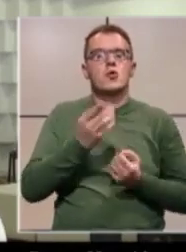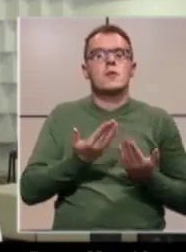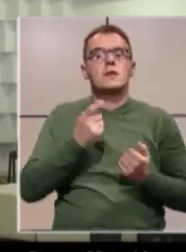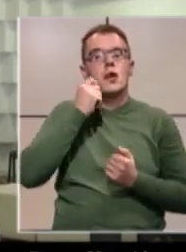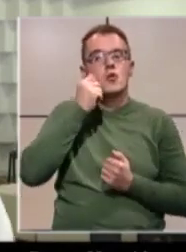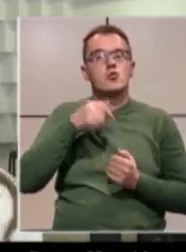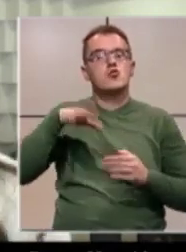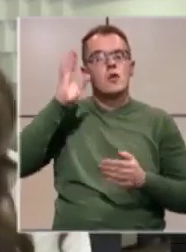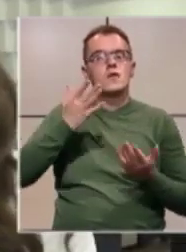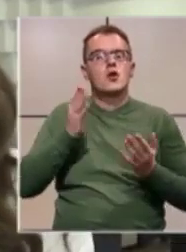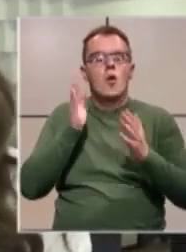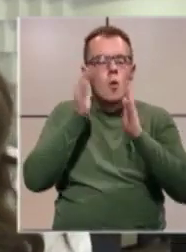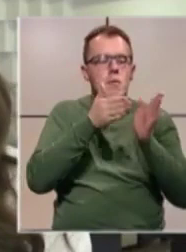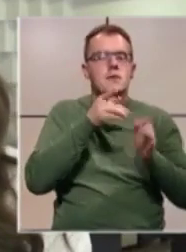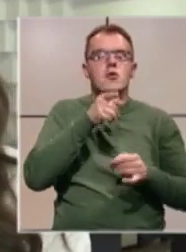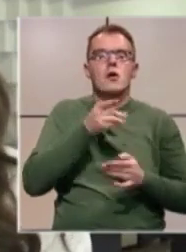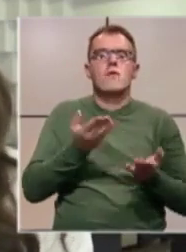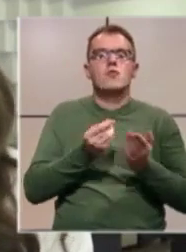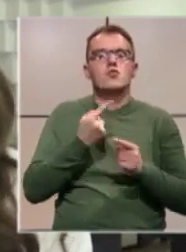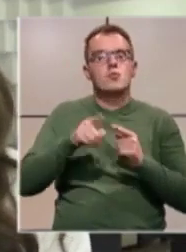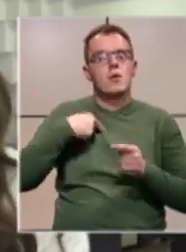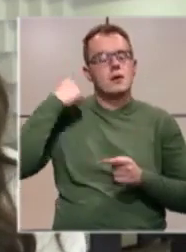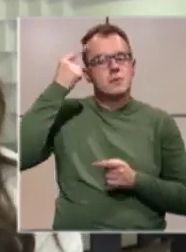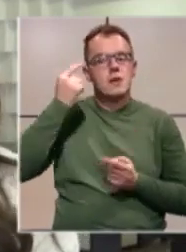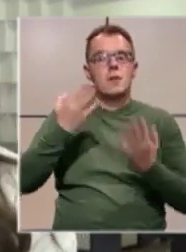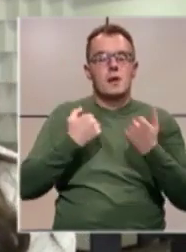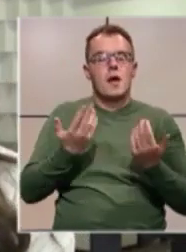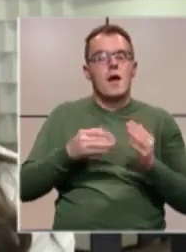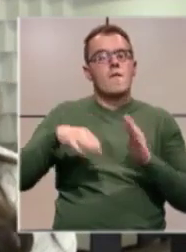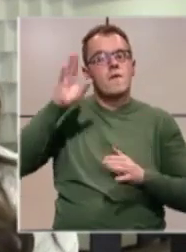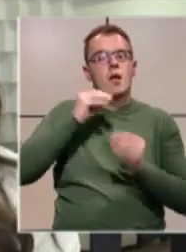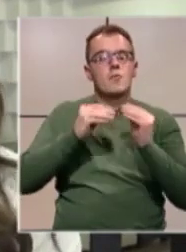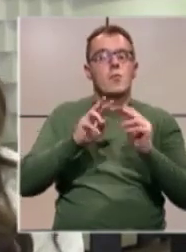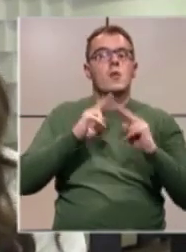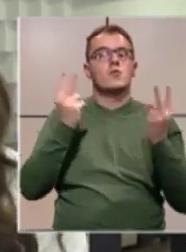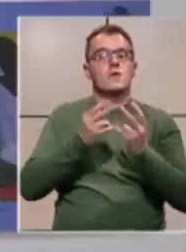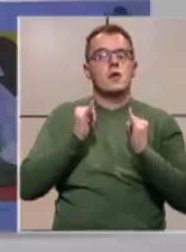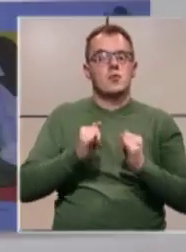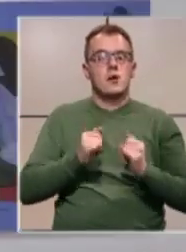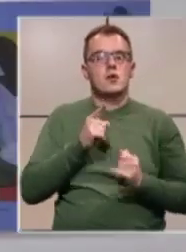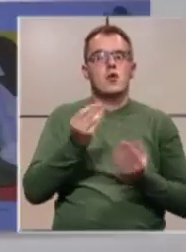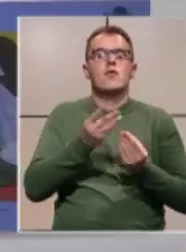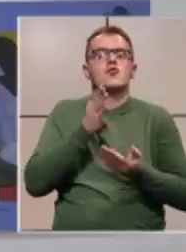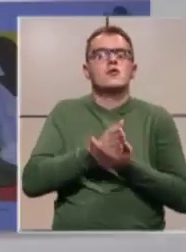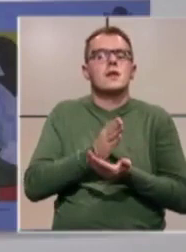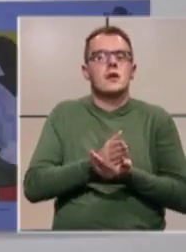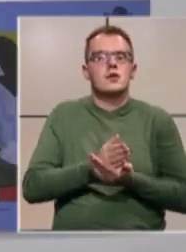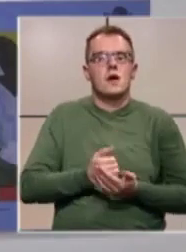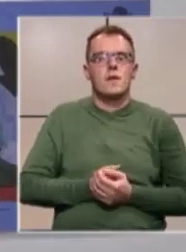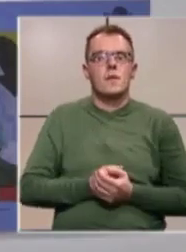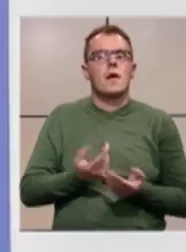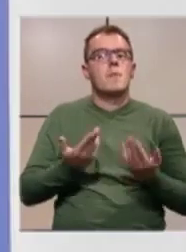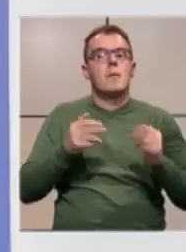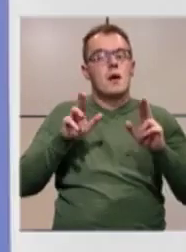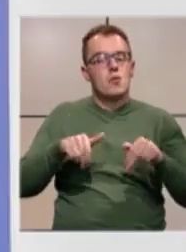što više obaziru na ovo zato što iskreno smatram da je prilično velik problem u svijetu danas ovo što se dešava pa da